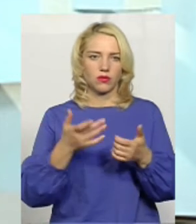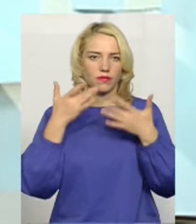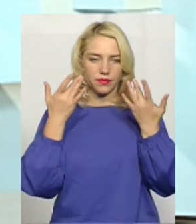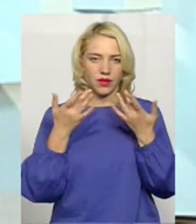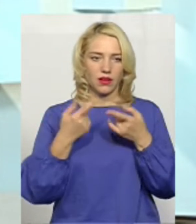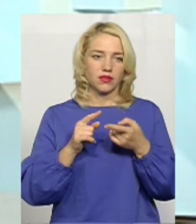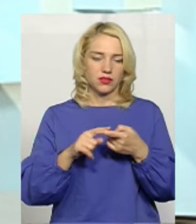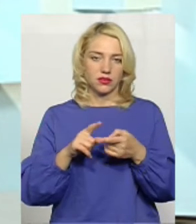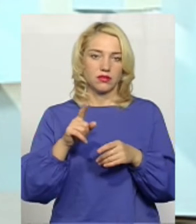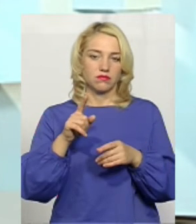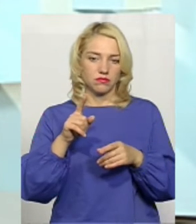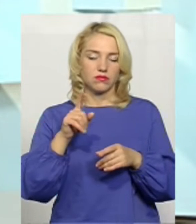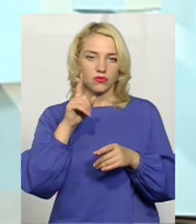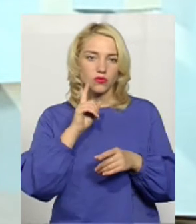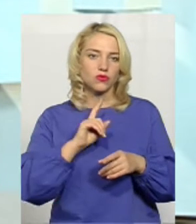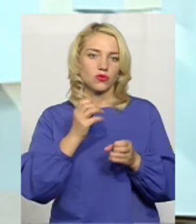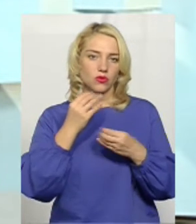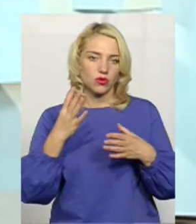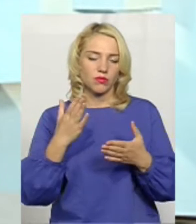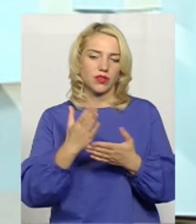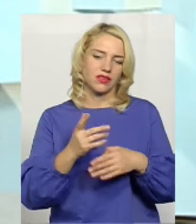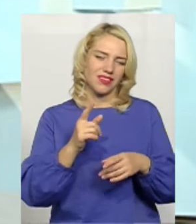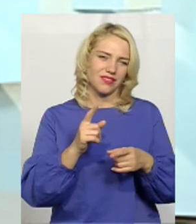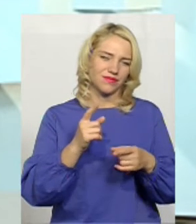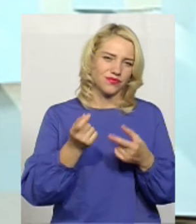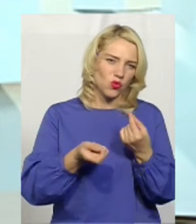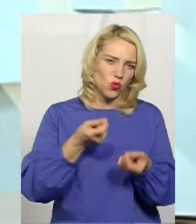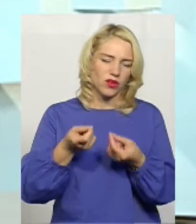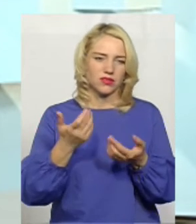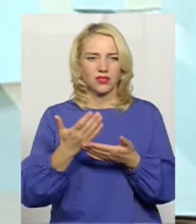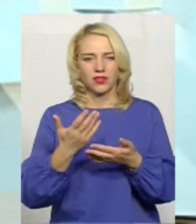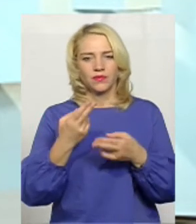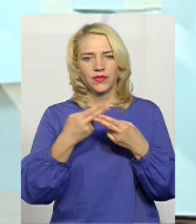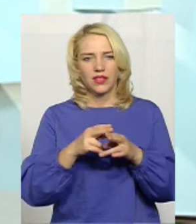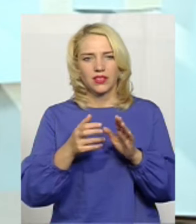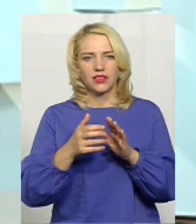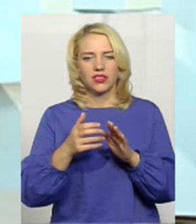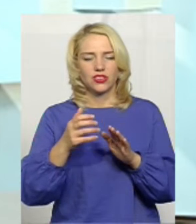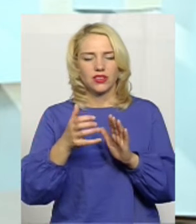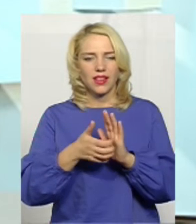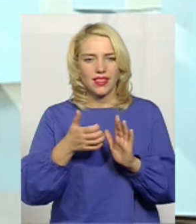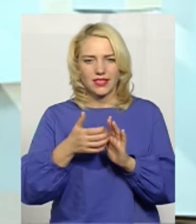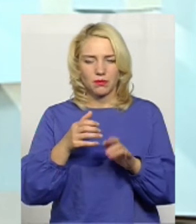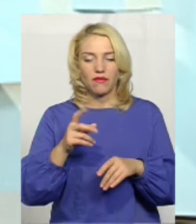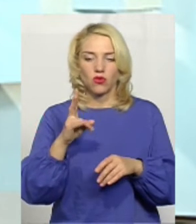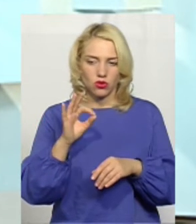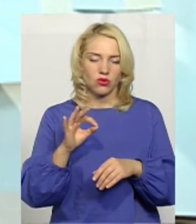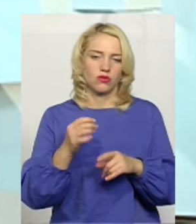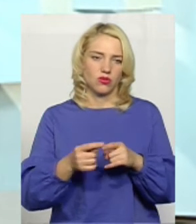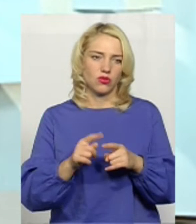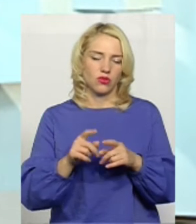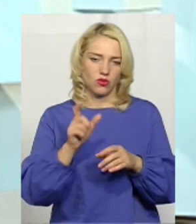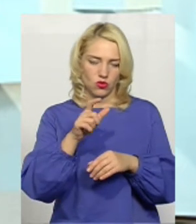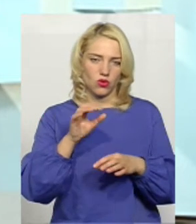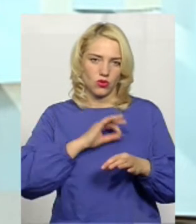Це є дуже добре, можуть бути певні нюанси, бувають деколи технічні несправності, але в цілому система працює і ми